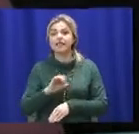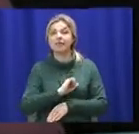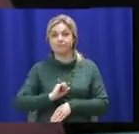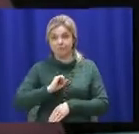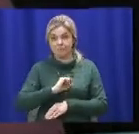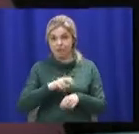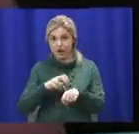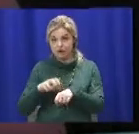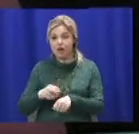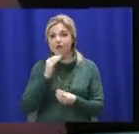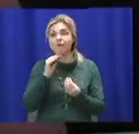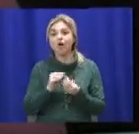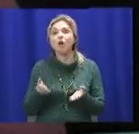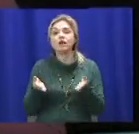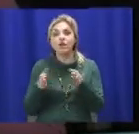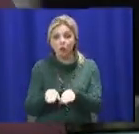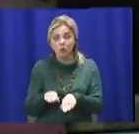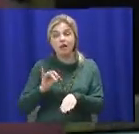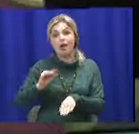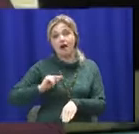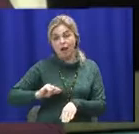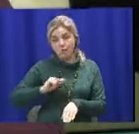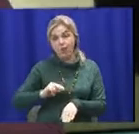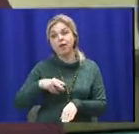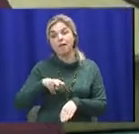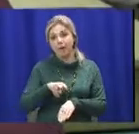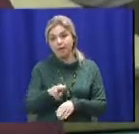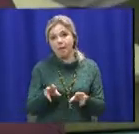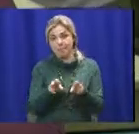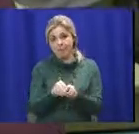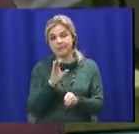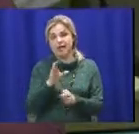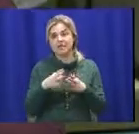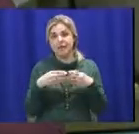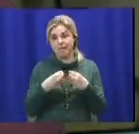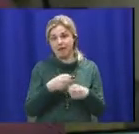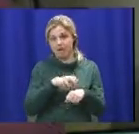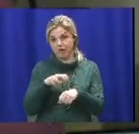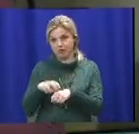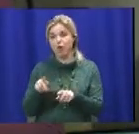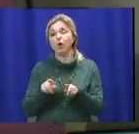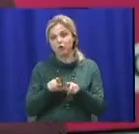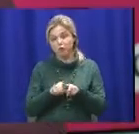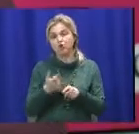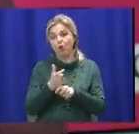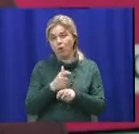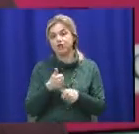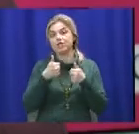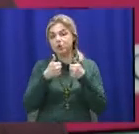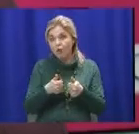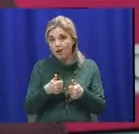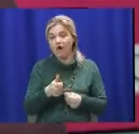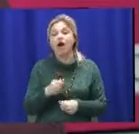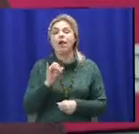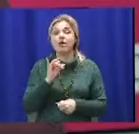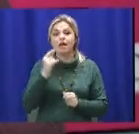строю і работають параллельно з семейними врачами, що теж дуже дуже здорово. Предполагається, що